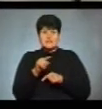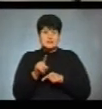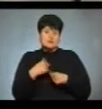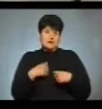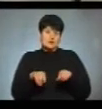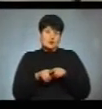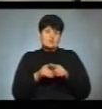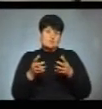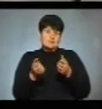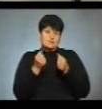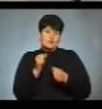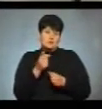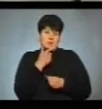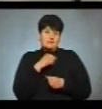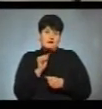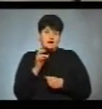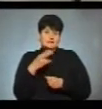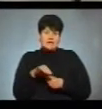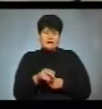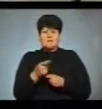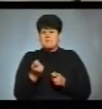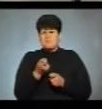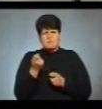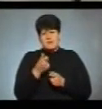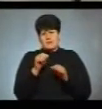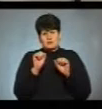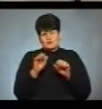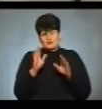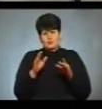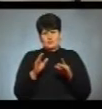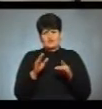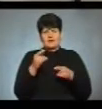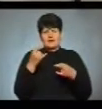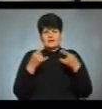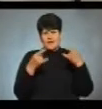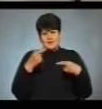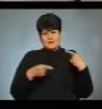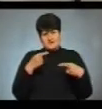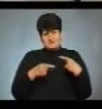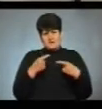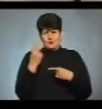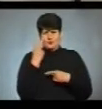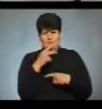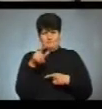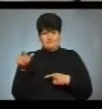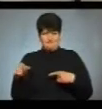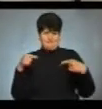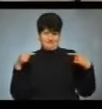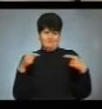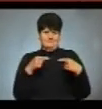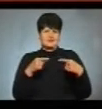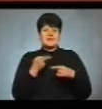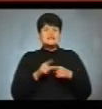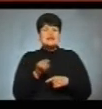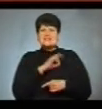підтримую пана Андрія, що дуже мала ймовірність, що відбудуться теледебати класичні. Тобто мається на увазі два кандидати, оскільки це